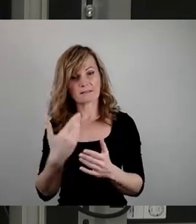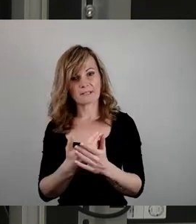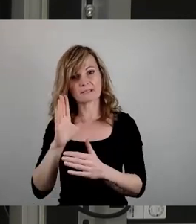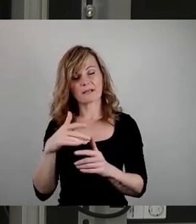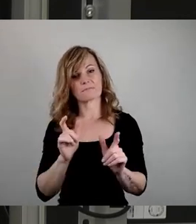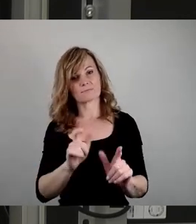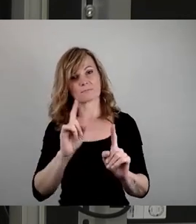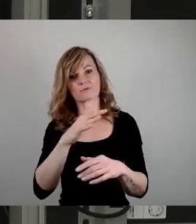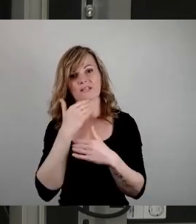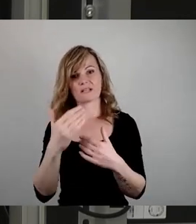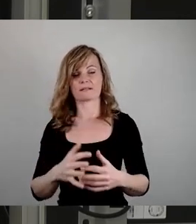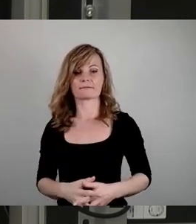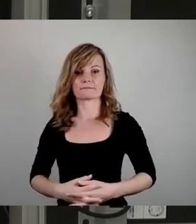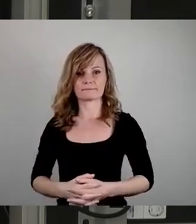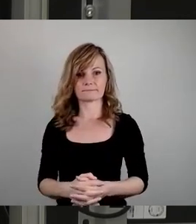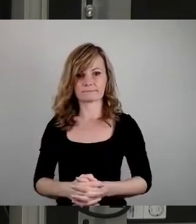wird. Vielen Dank.